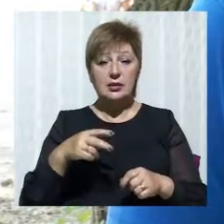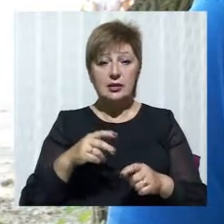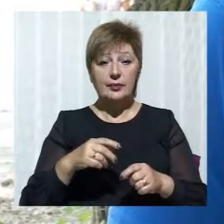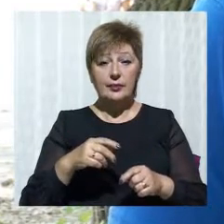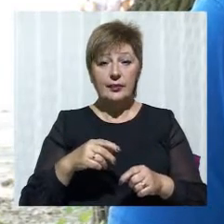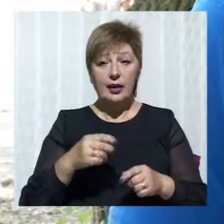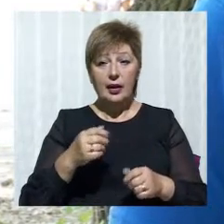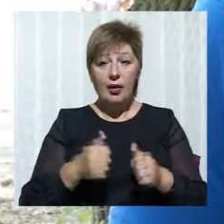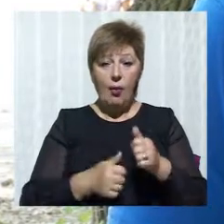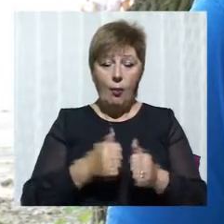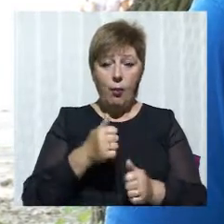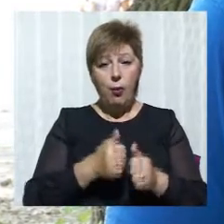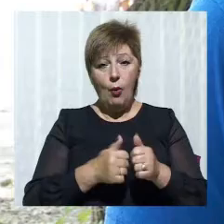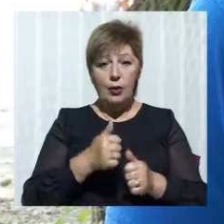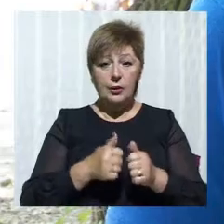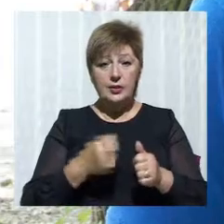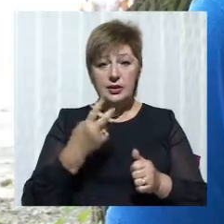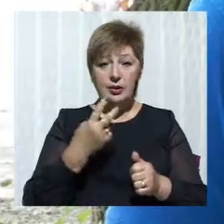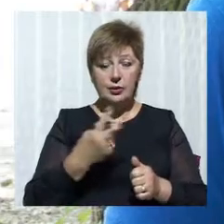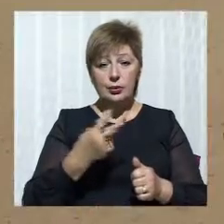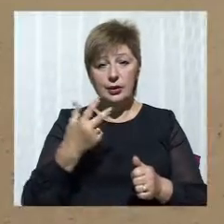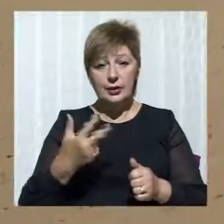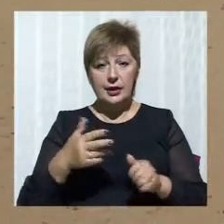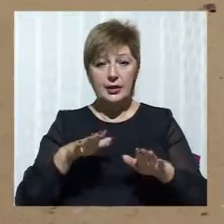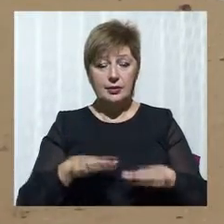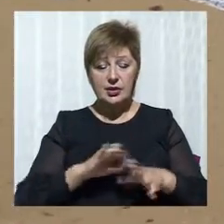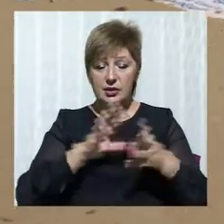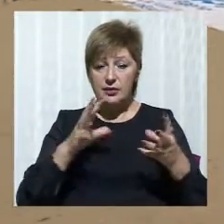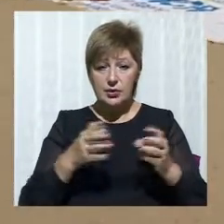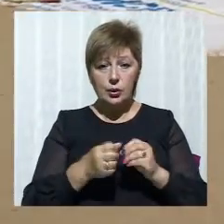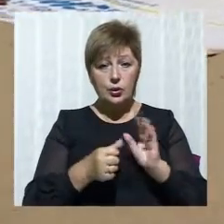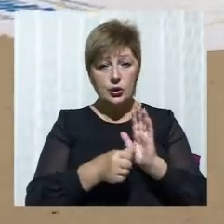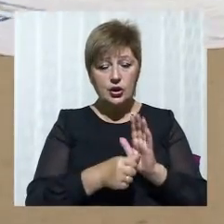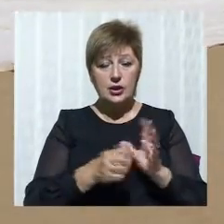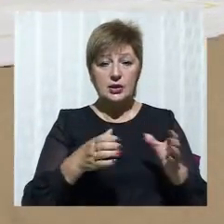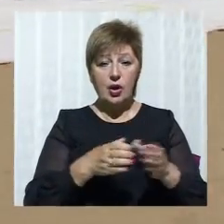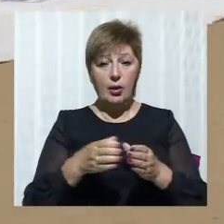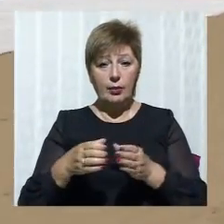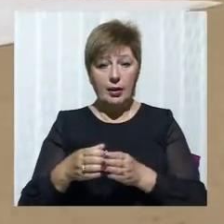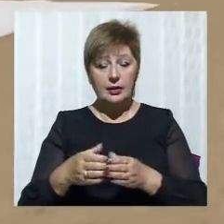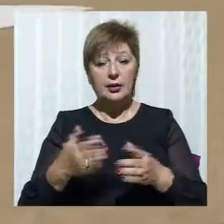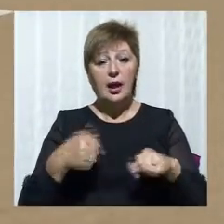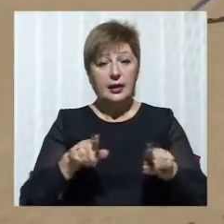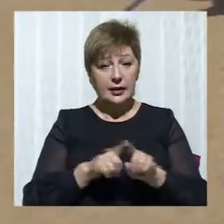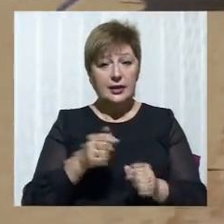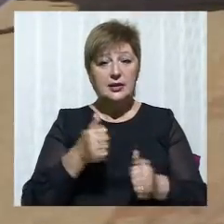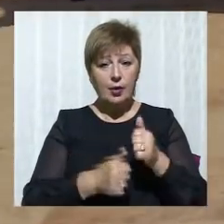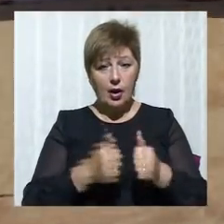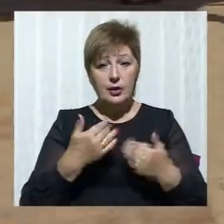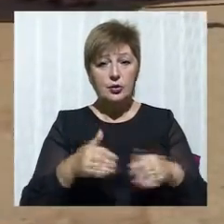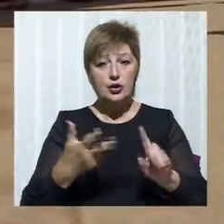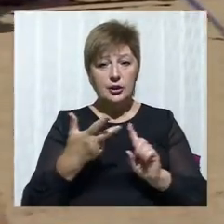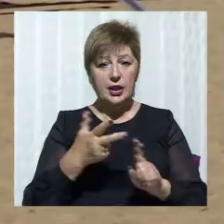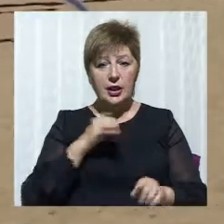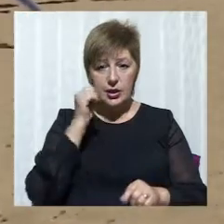перше, другое, третє місце, всього шість команд. Змагання на Монастирському острові влаштовують третій рік поспіль. Команди